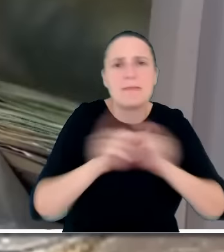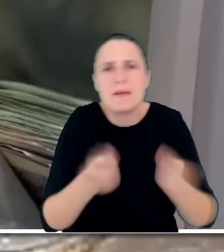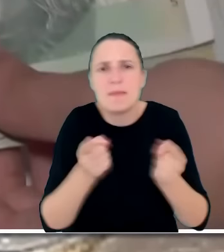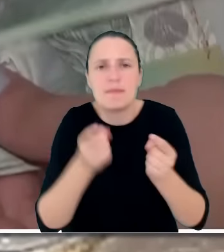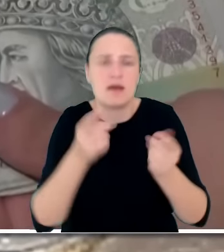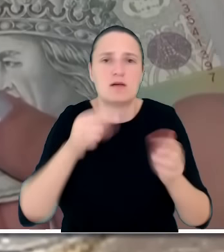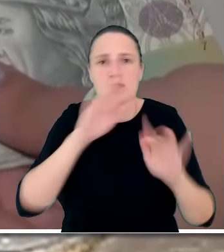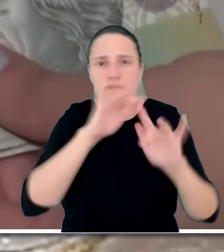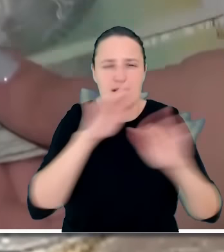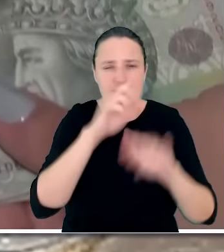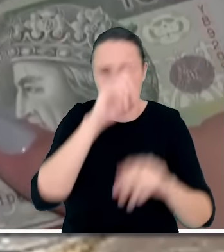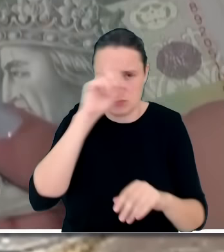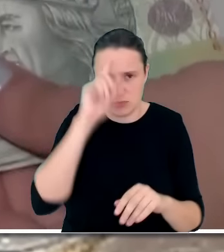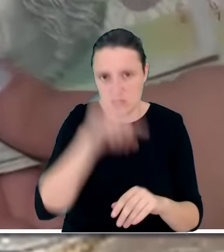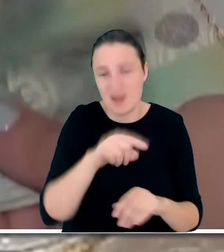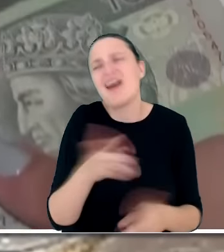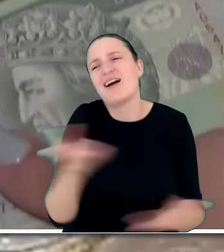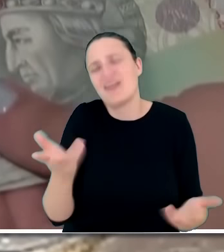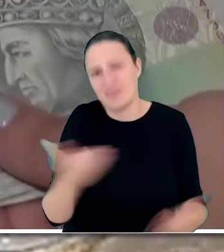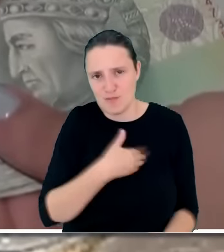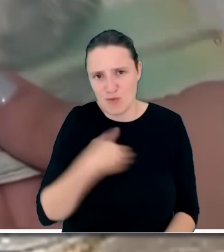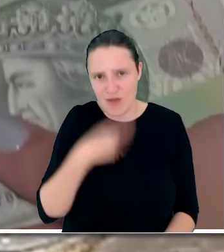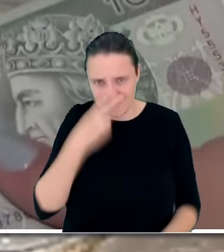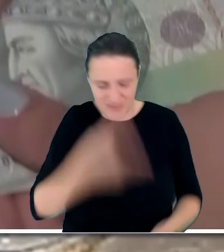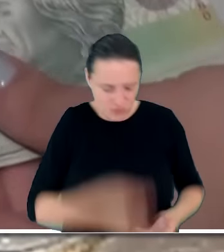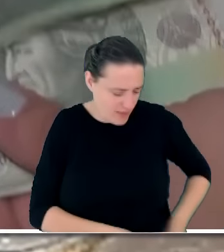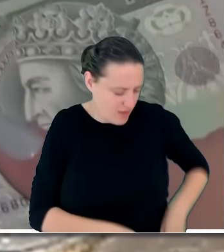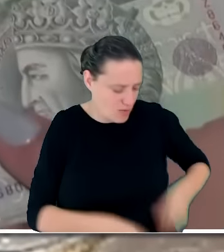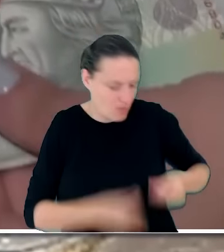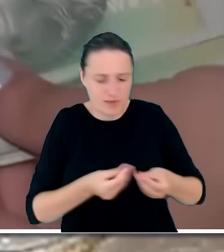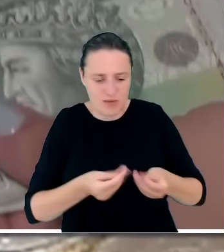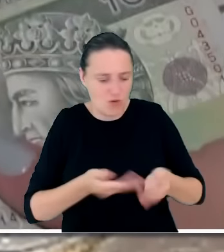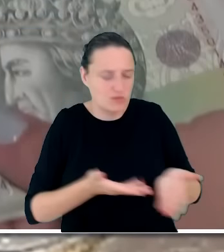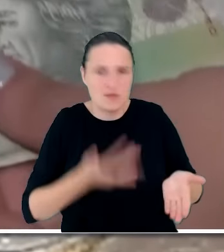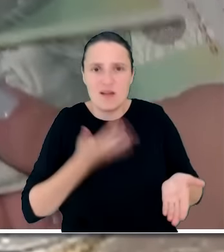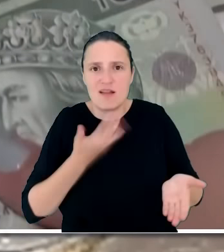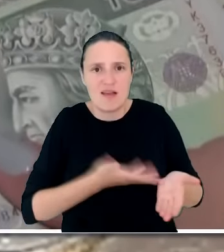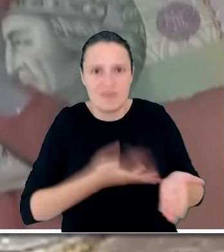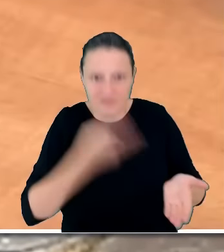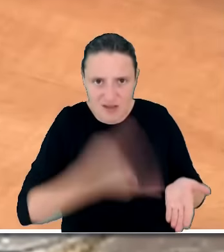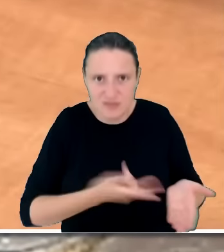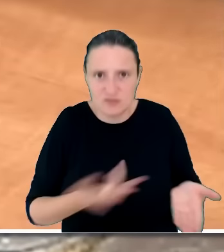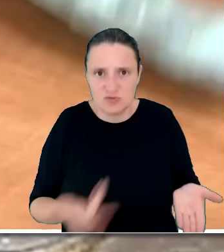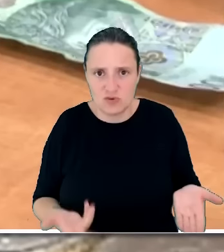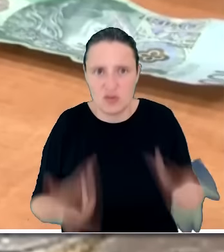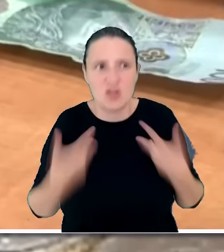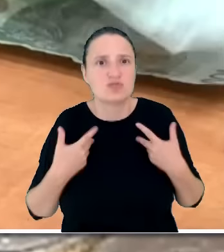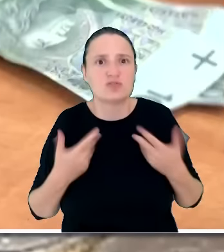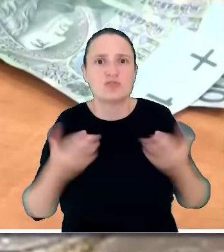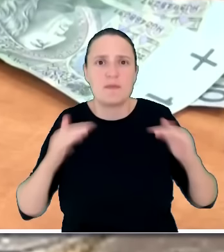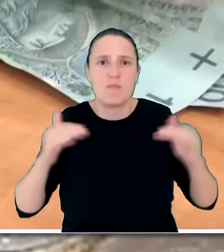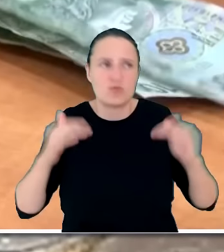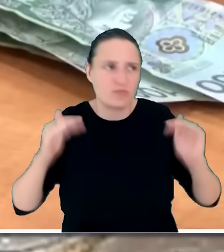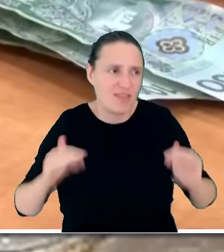Polacy widzieli po prostu, co się dzieje w ich portfelach. Widzieli, jak spada stopa życiowa. A to opowiadanie o